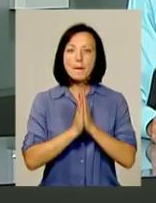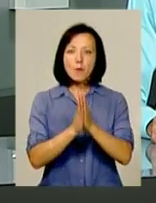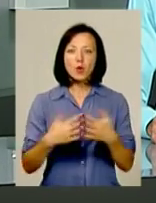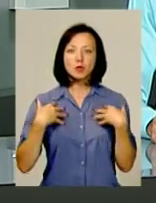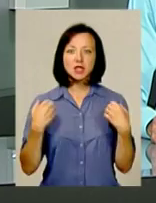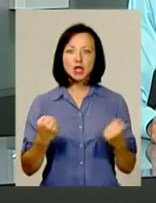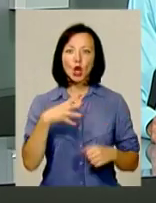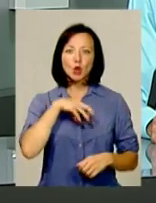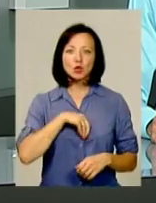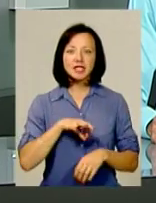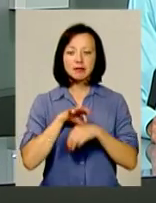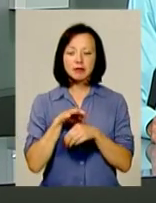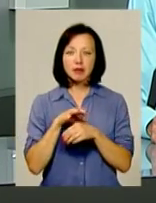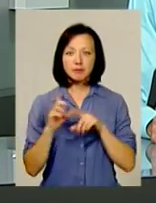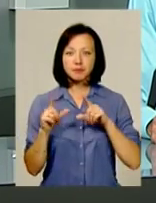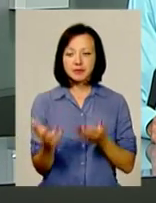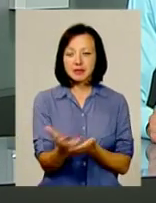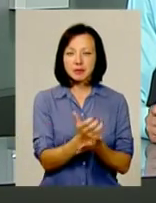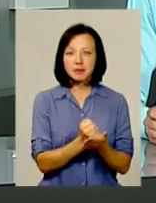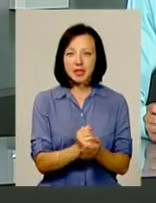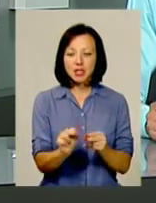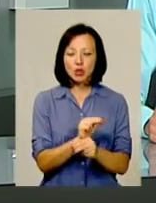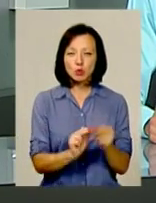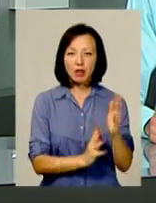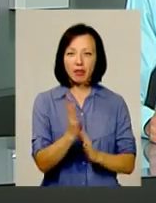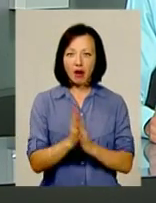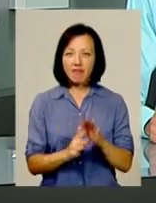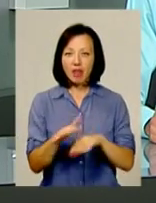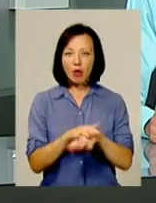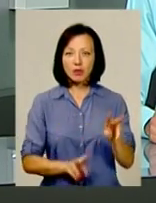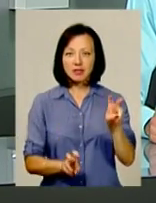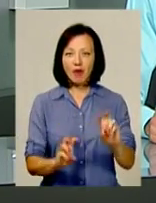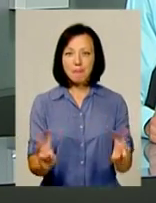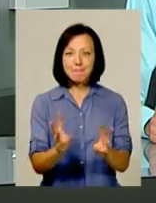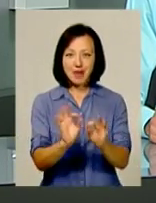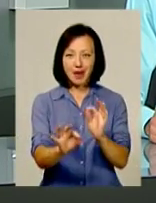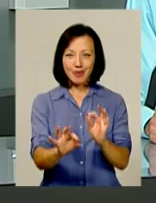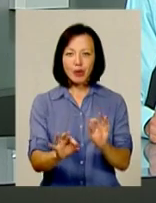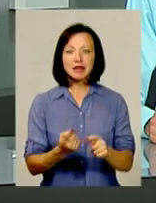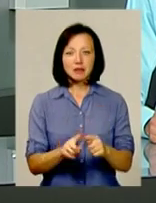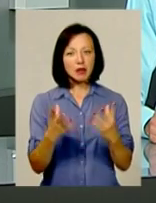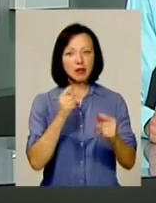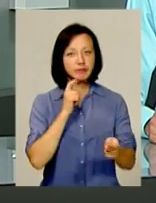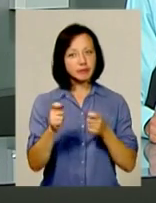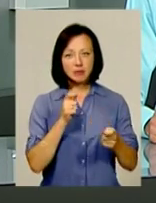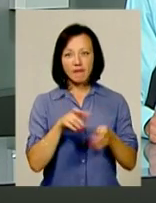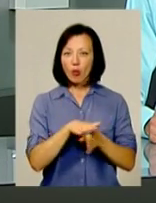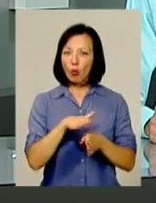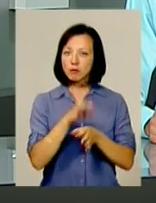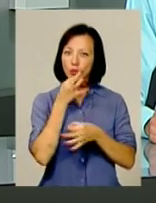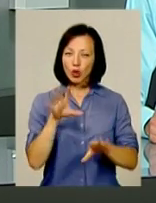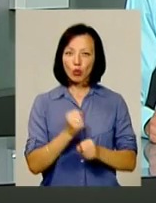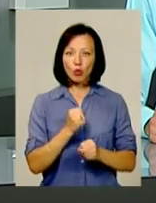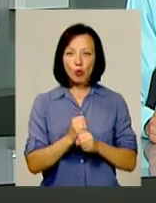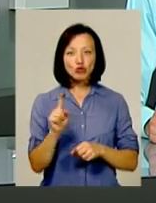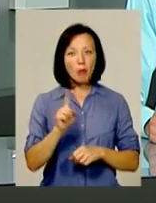душі і тіла, і вирушають на збір цілющих трав, а ще в народі його називають палієм. І у цей день остерігаються виконувати будь-яку роботу,